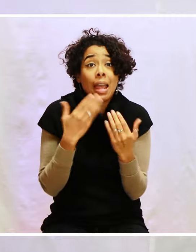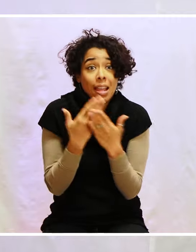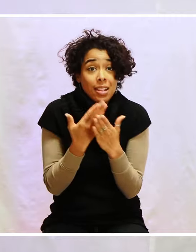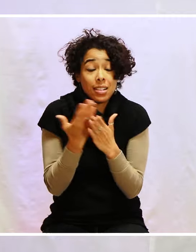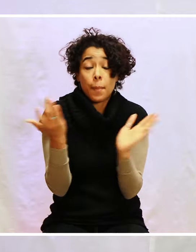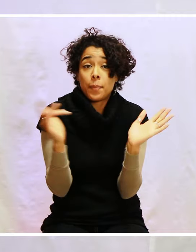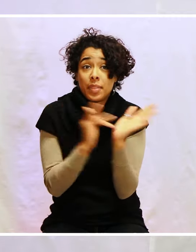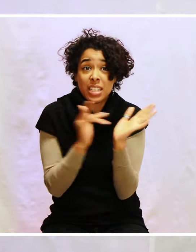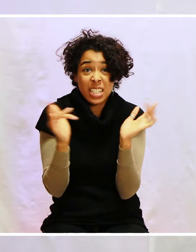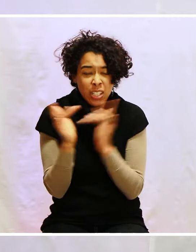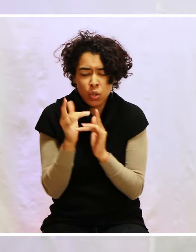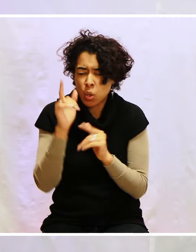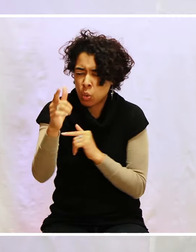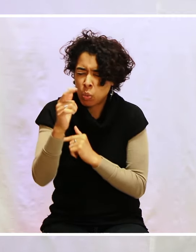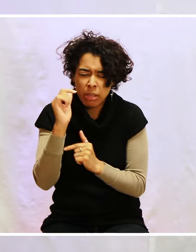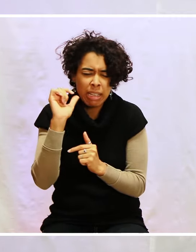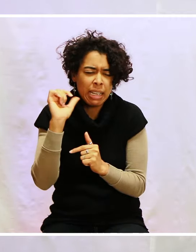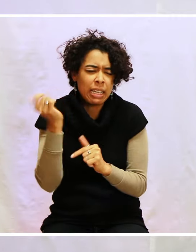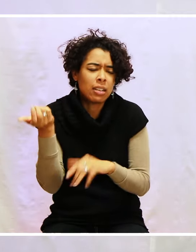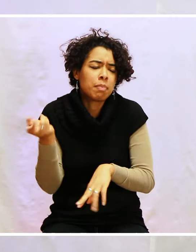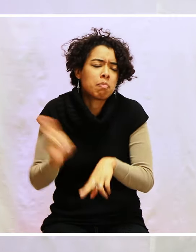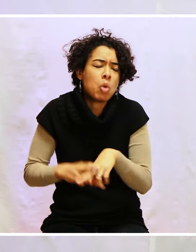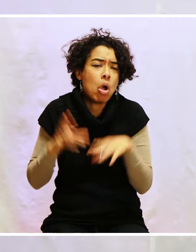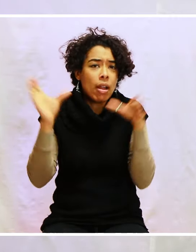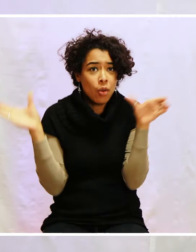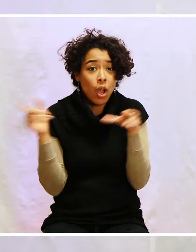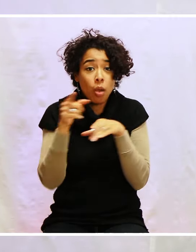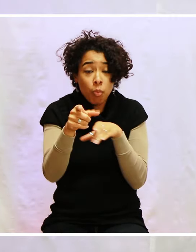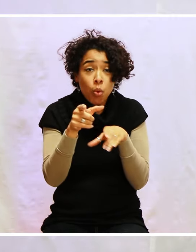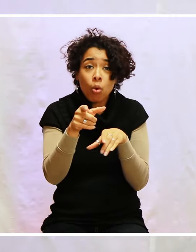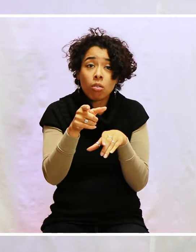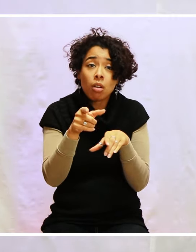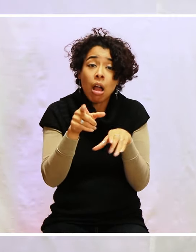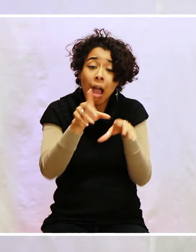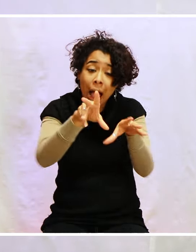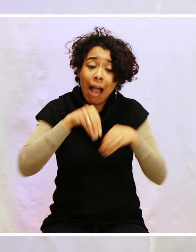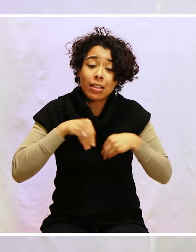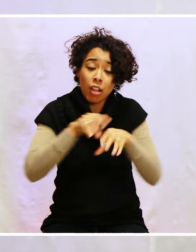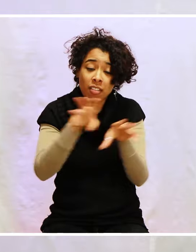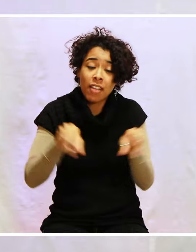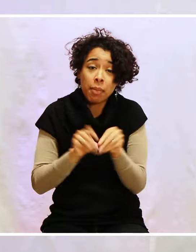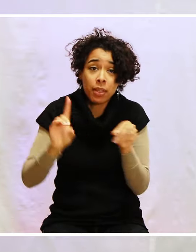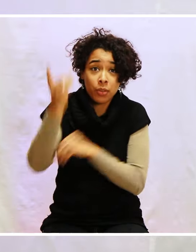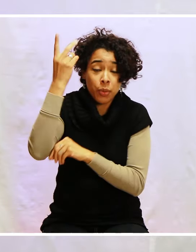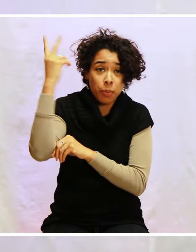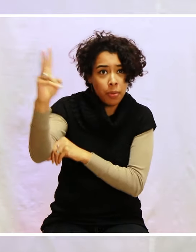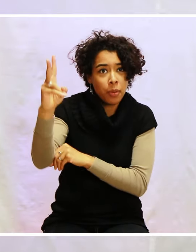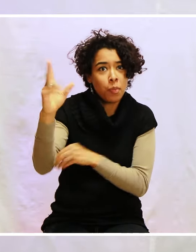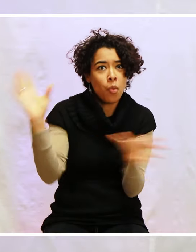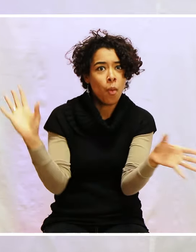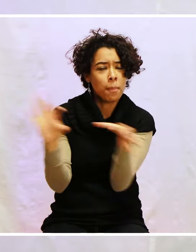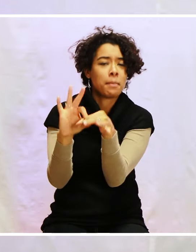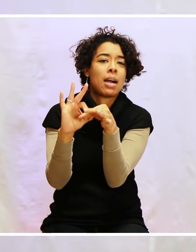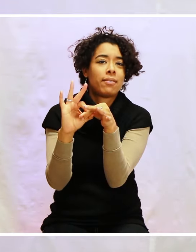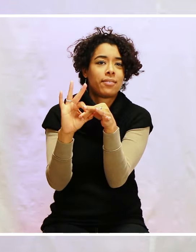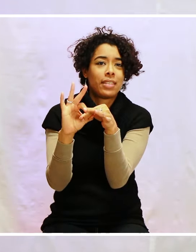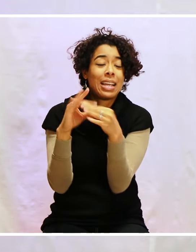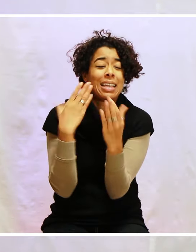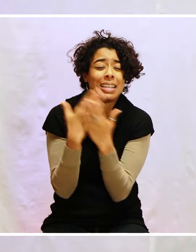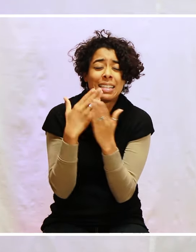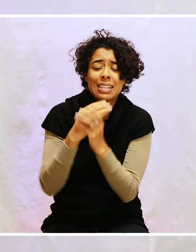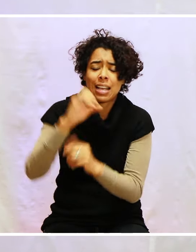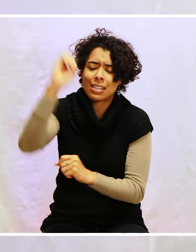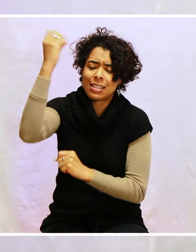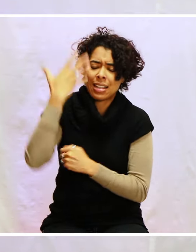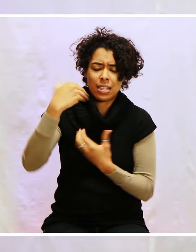sois famille de Dieu, dans la famille de Dieu et que tu sois dans un développement maintenant propice avec lui. Et c'est cela l'œuvre du Saint